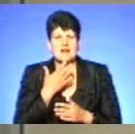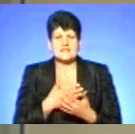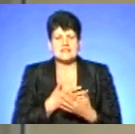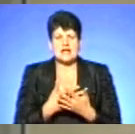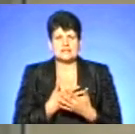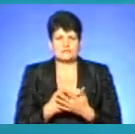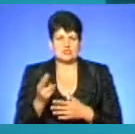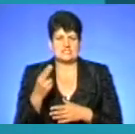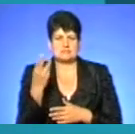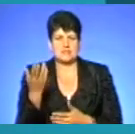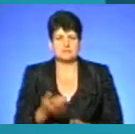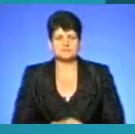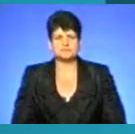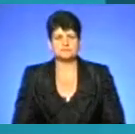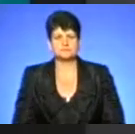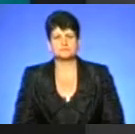плозунів це залежить.